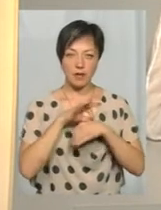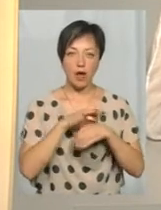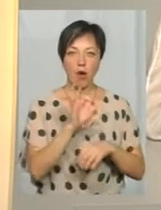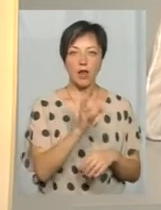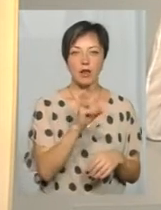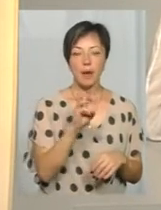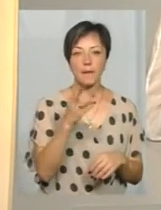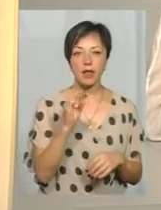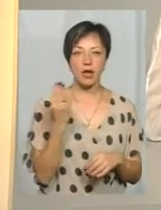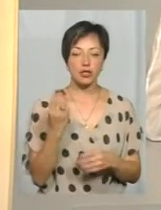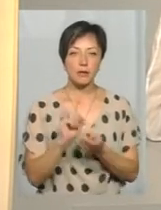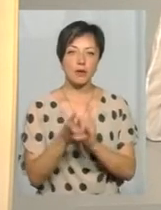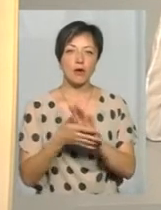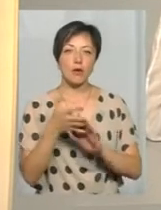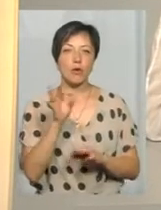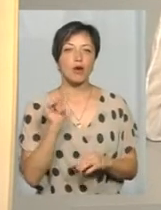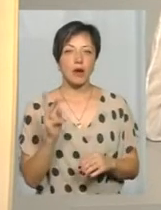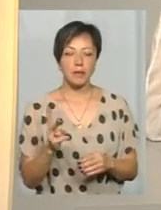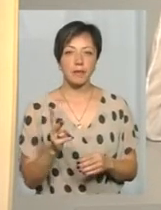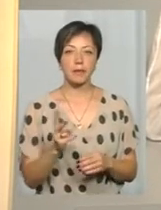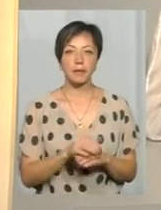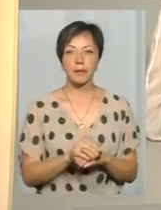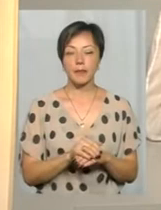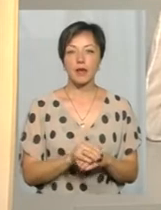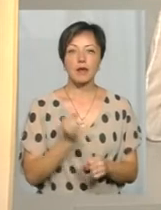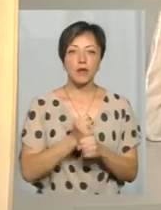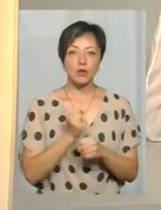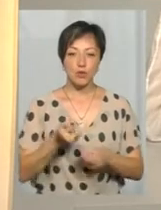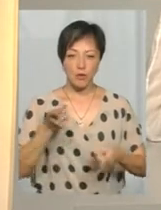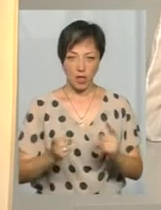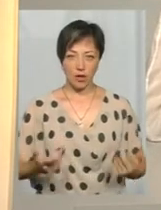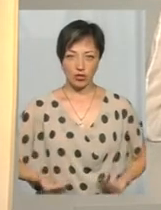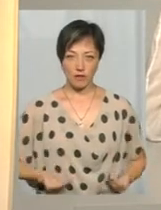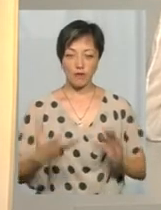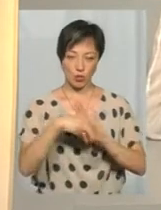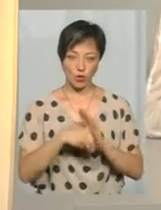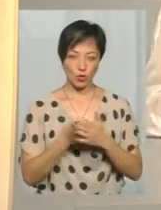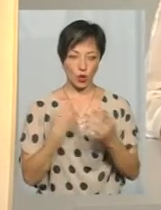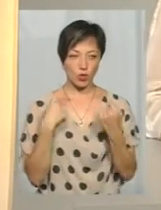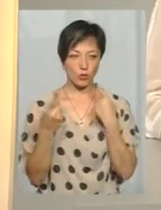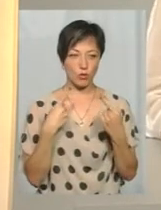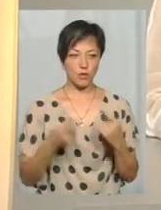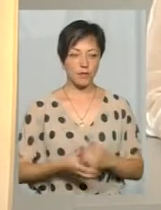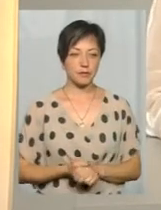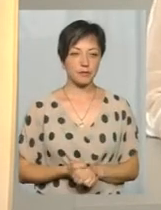Олена Кеміняш. На жестову мову перекладає Ольга Рибак. Працюємо «Наживо», тож долучайтеся до розмови.